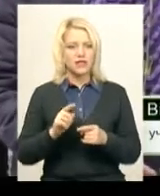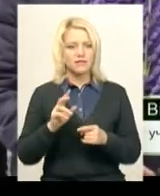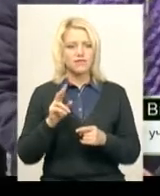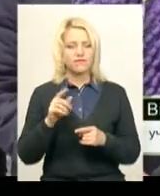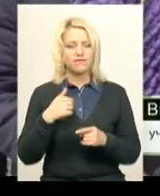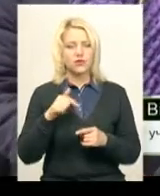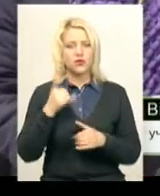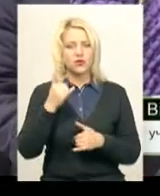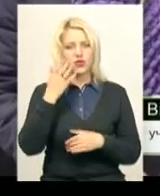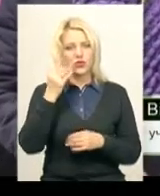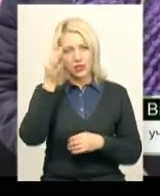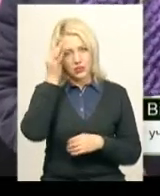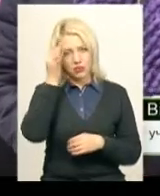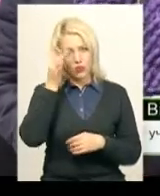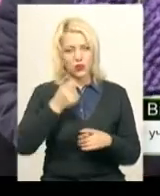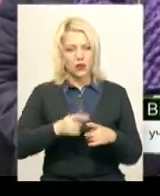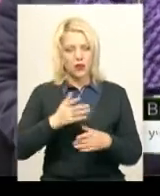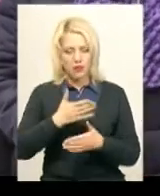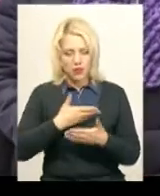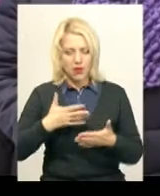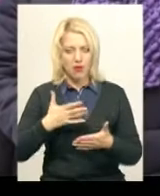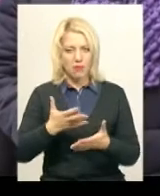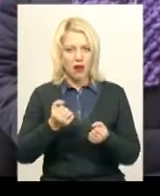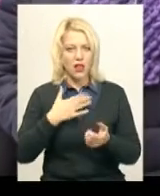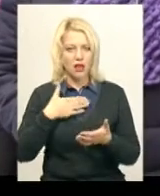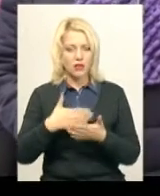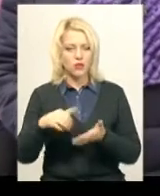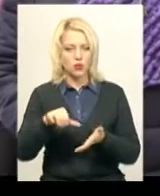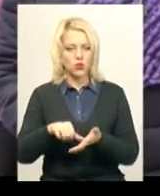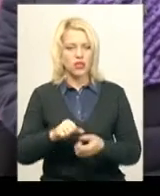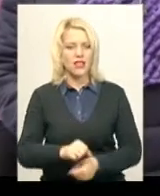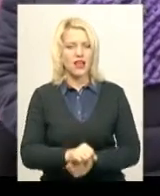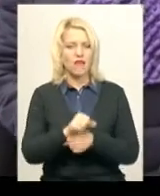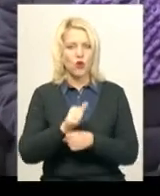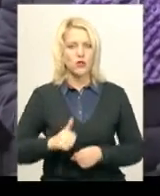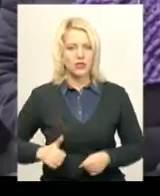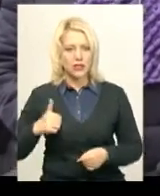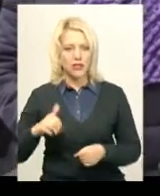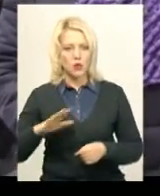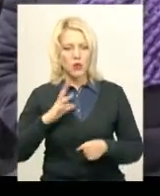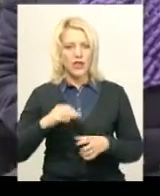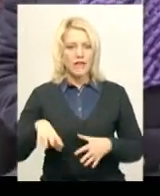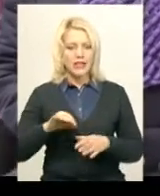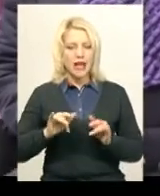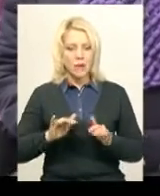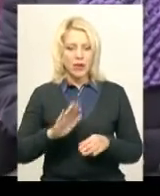Тому що ми брали активну участь в Революції Гідності і були на всіх подіях на нашому Майдані.